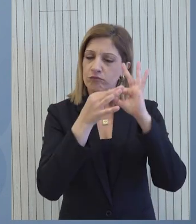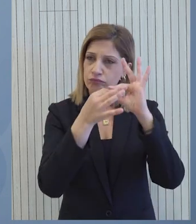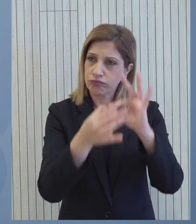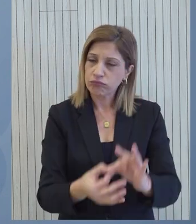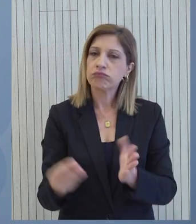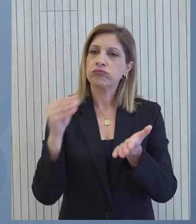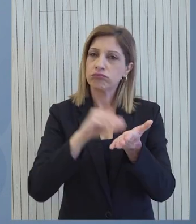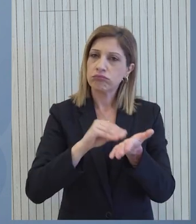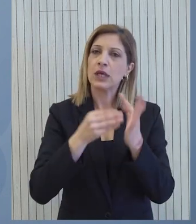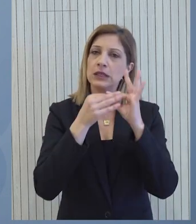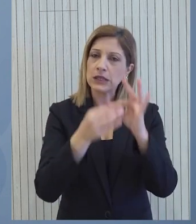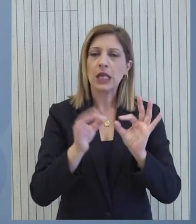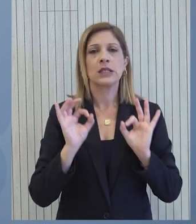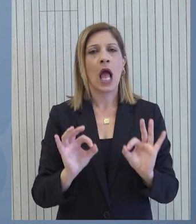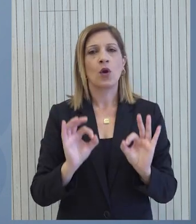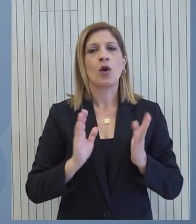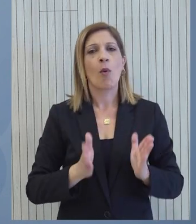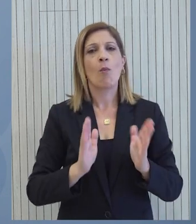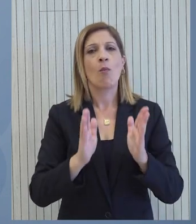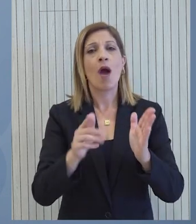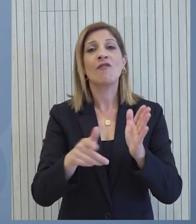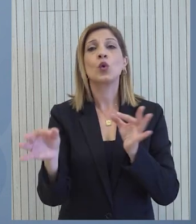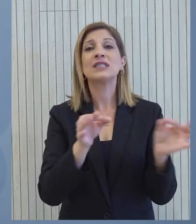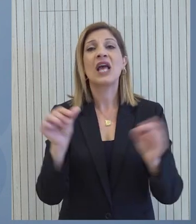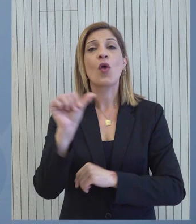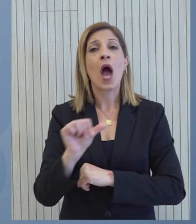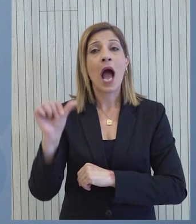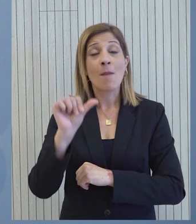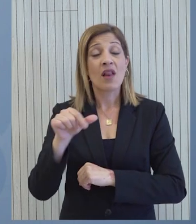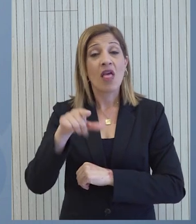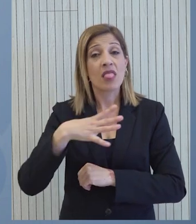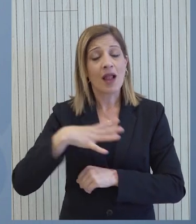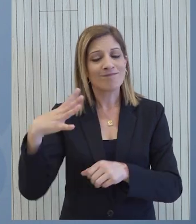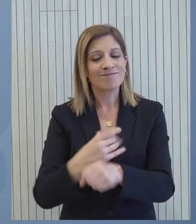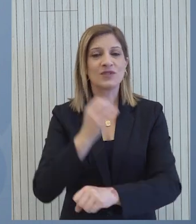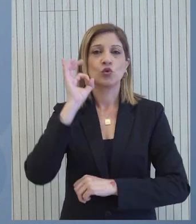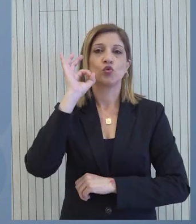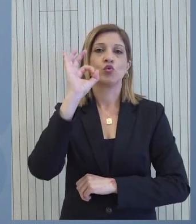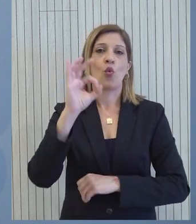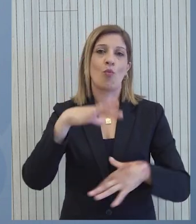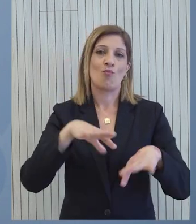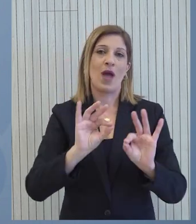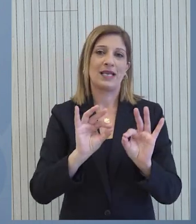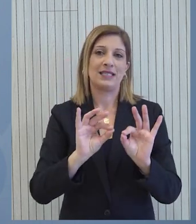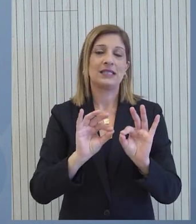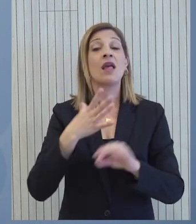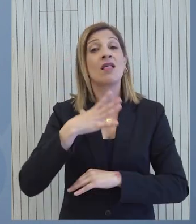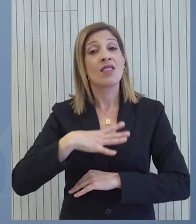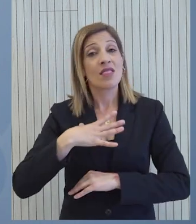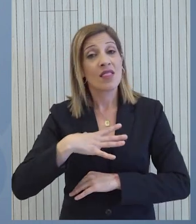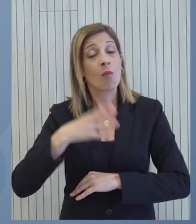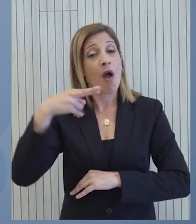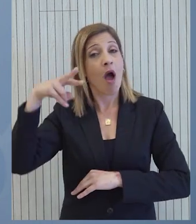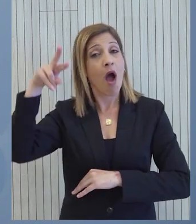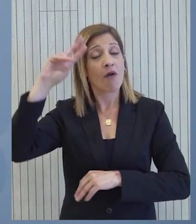ανεπηρέαστα και κανονικά ούτως ώστε το σχέδιο αμάλθια να επιτελέσει τον στόχο για τον οποίο προωθήθηκε δηλαδή να